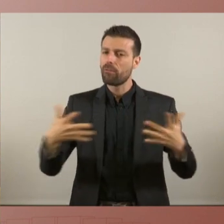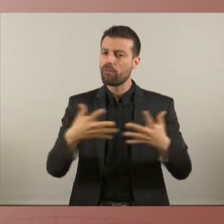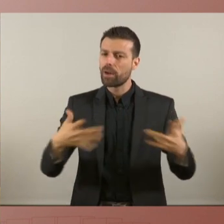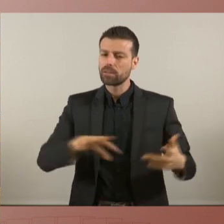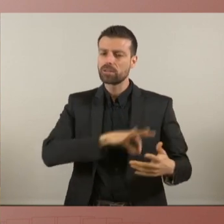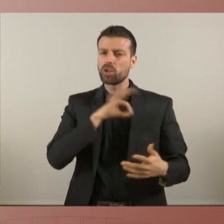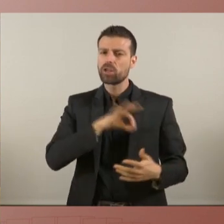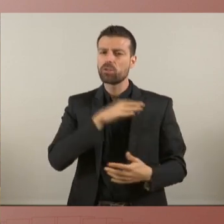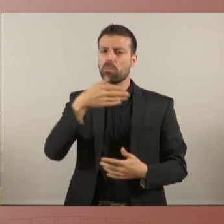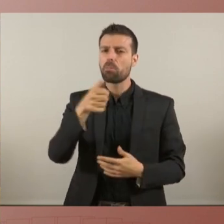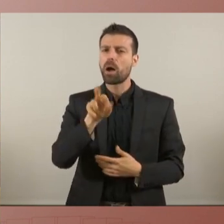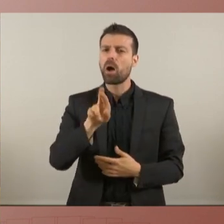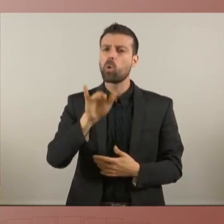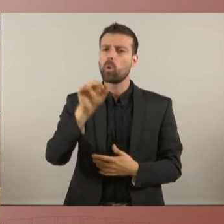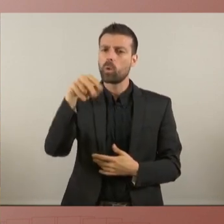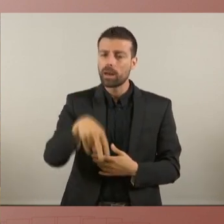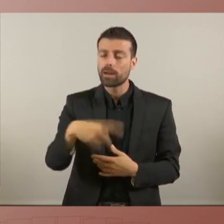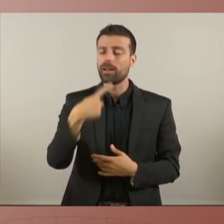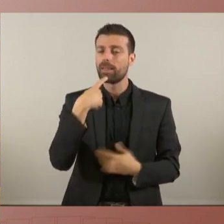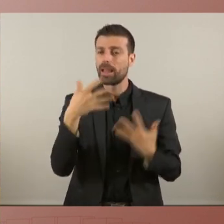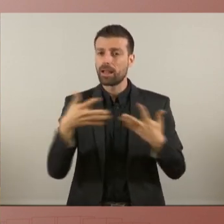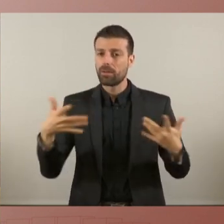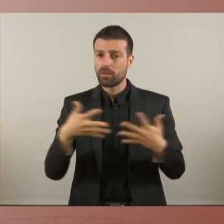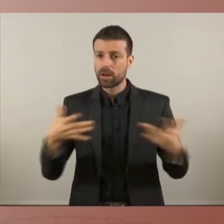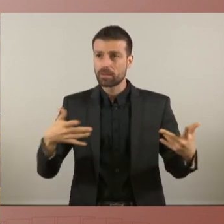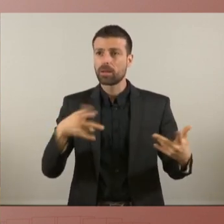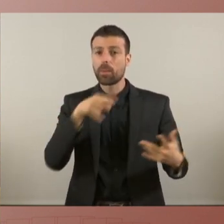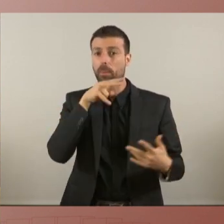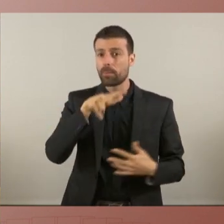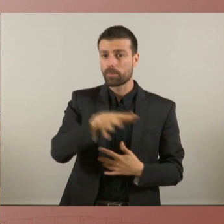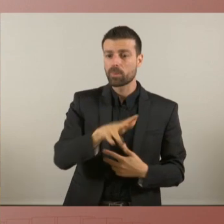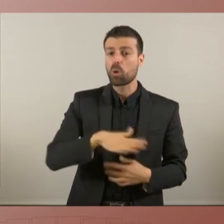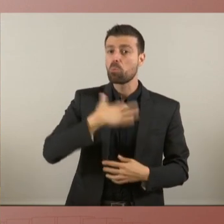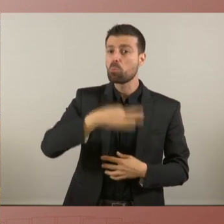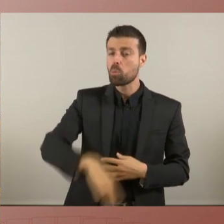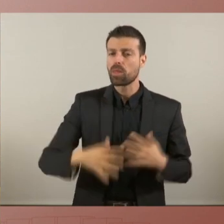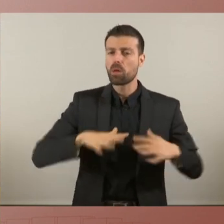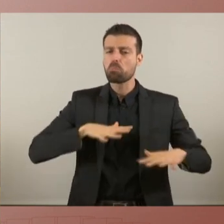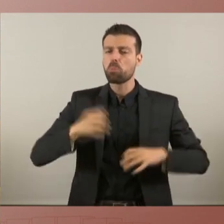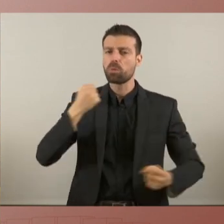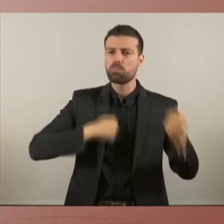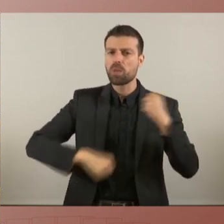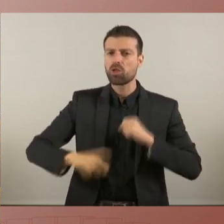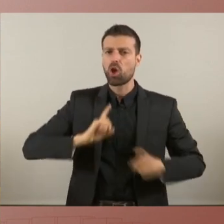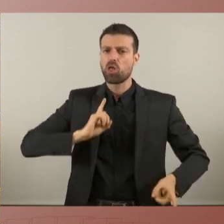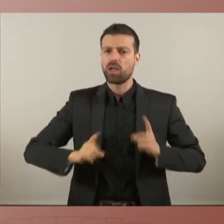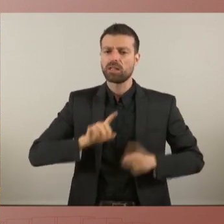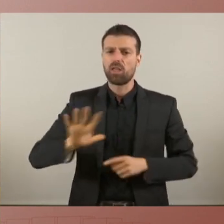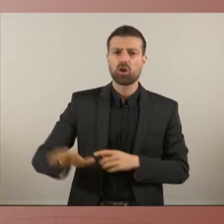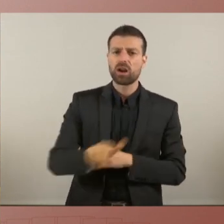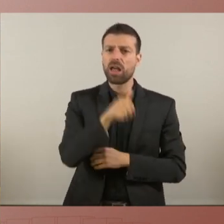Joaquim Maurín que deia ¿Puede el movimiento libertador nacional ser un refuerzo